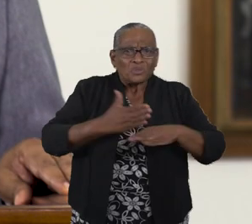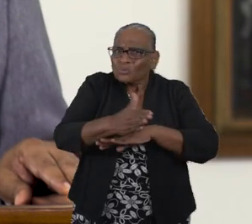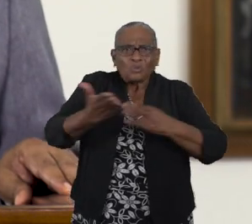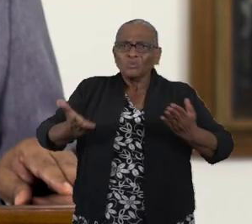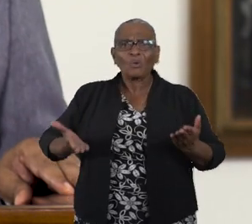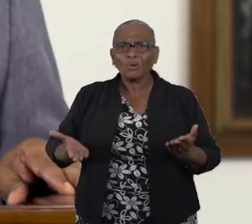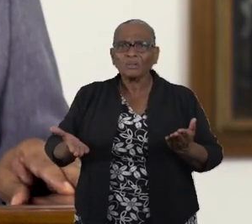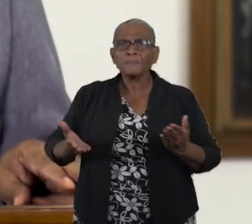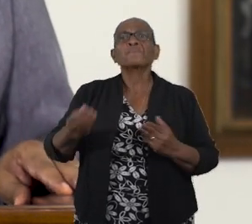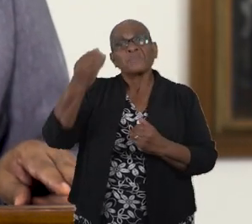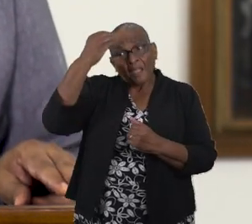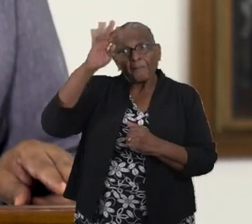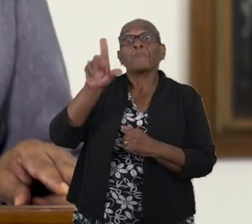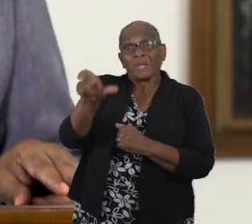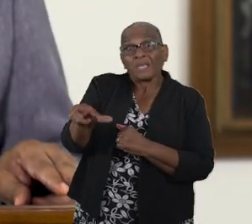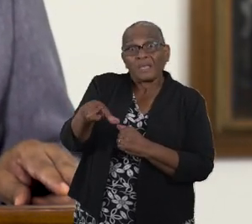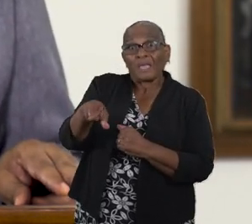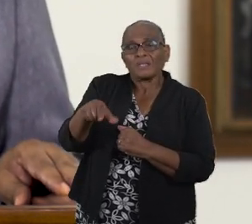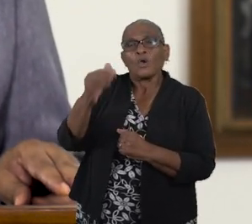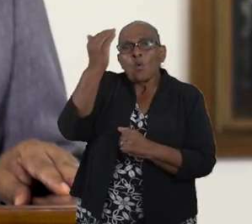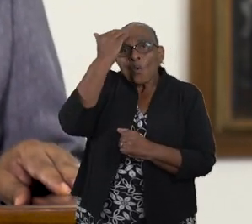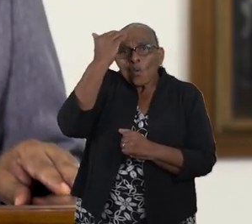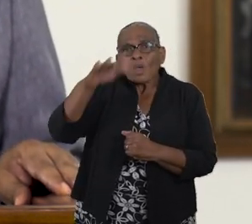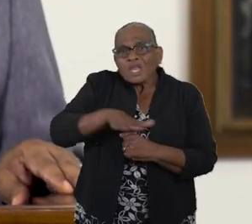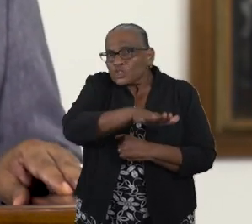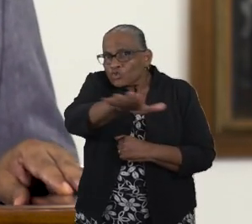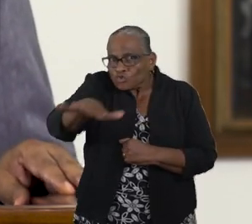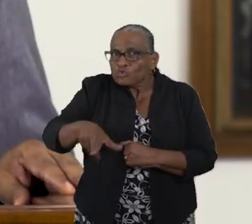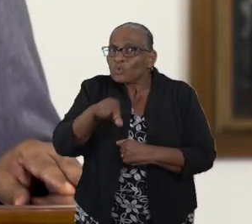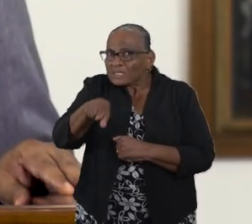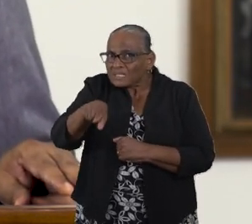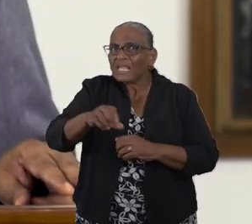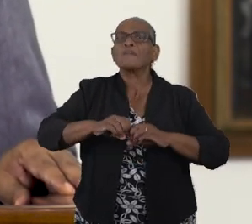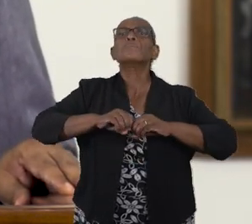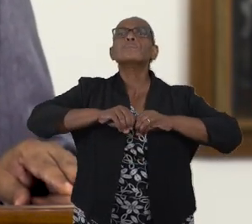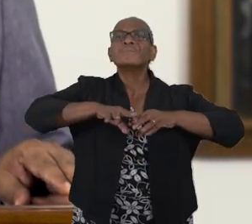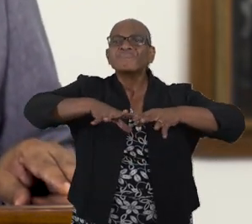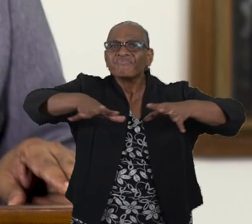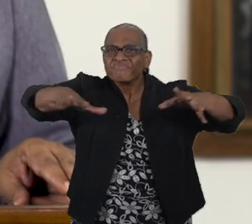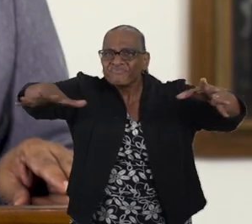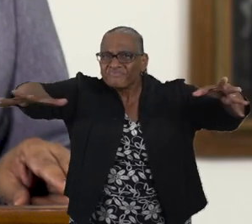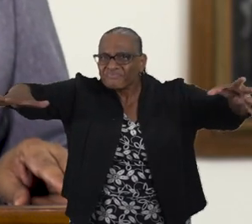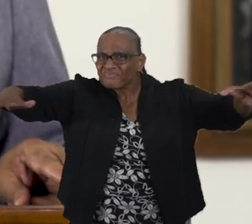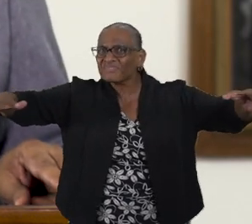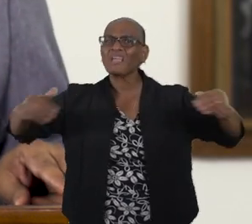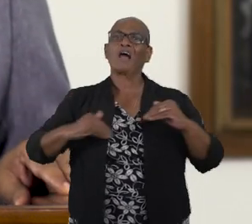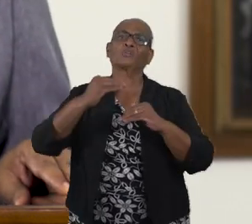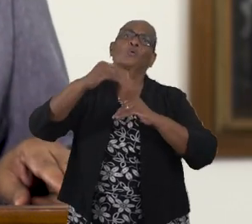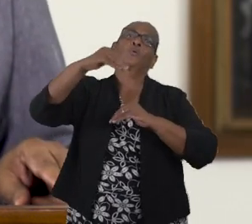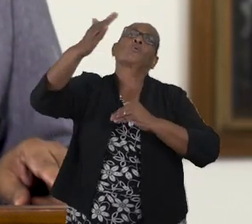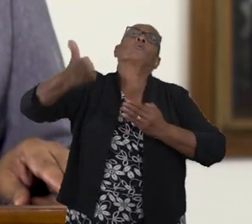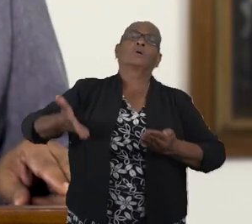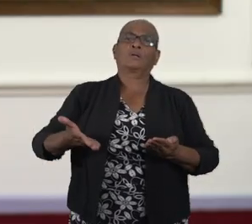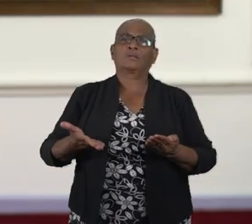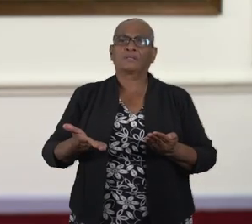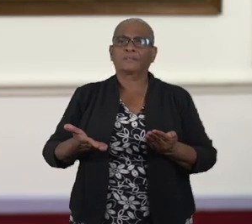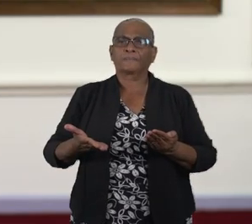Terwijl bekend is dat dergelijke situaties de verspreiding van COVID-19 bevorderen.